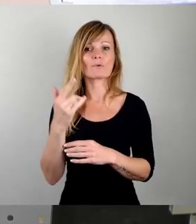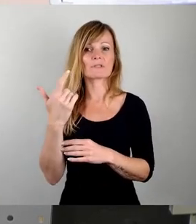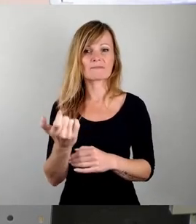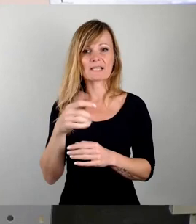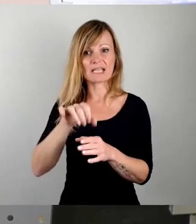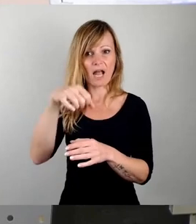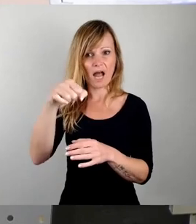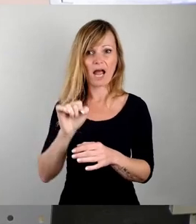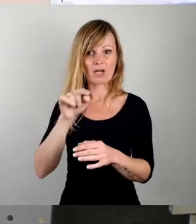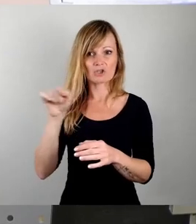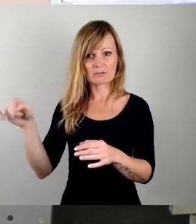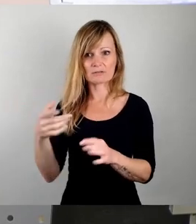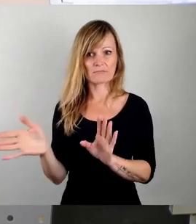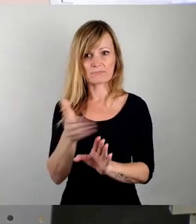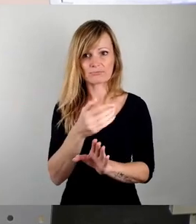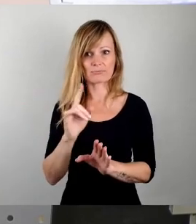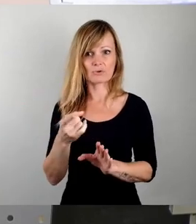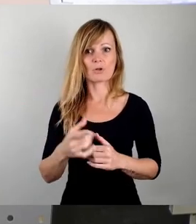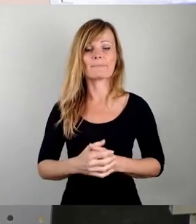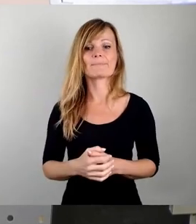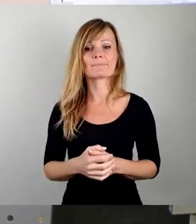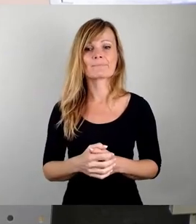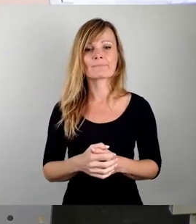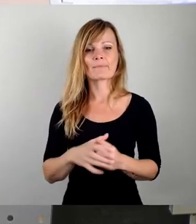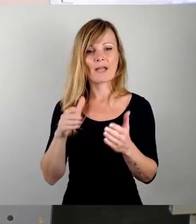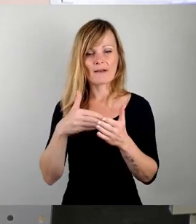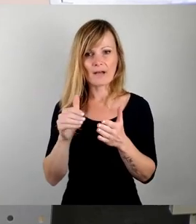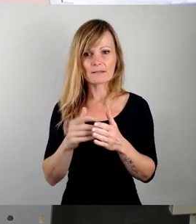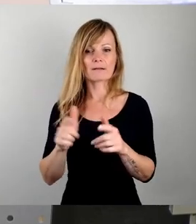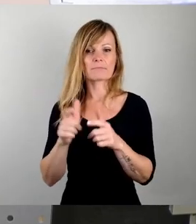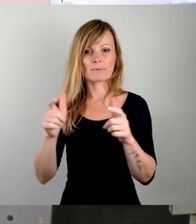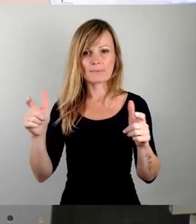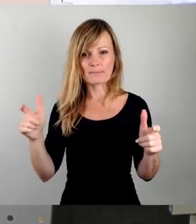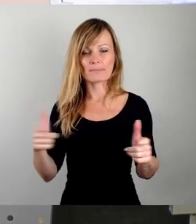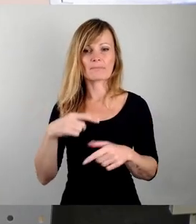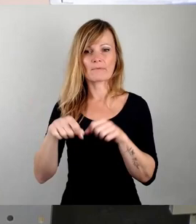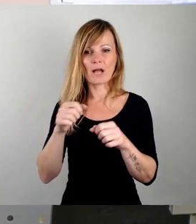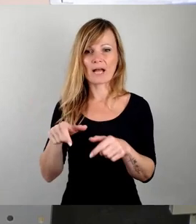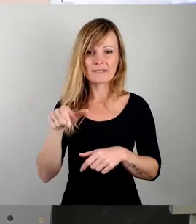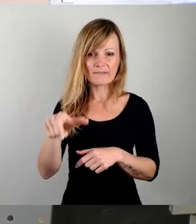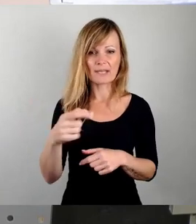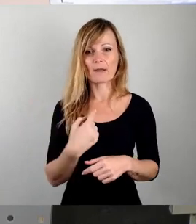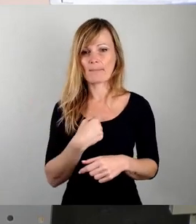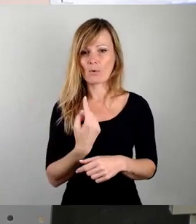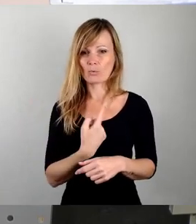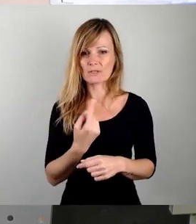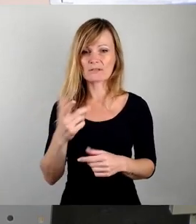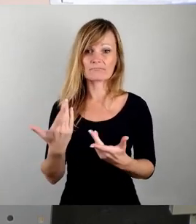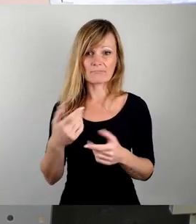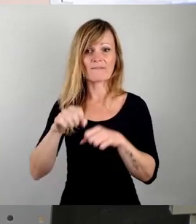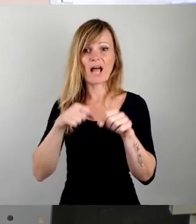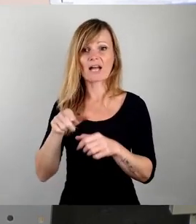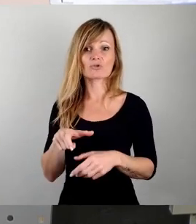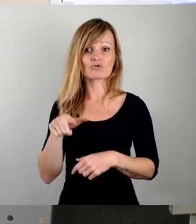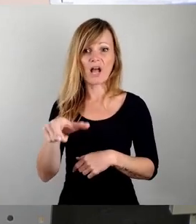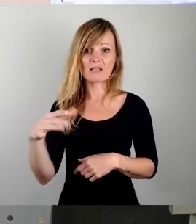entfallen sollen. Durch den immer weiter fortschreitenden Ausbau von Fahrradwegen oder bei uns ganzen Fahrradstraßen und auch